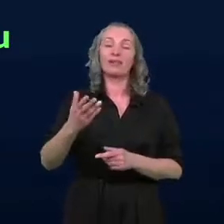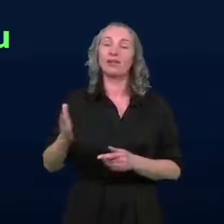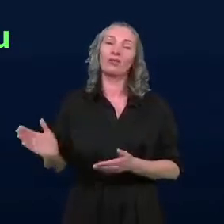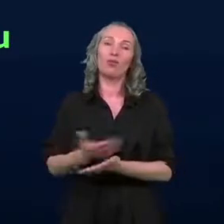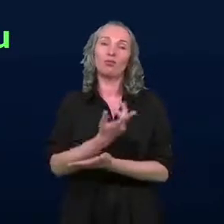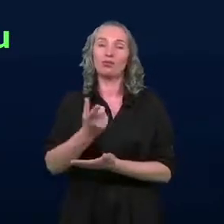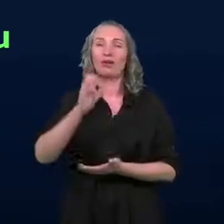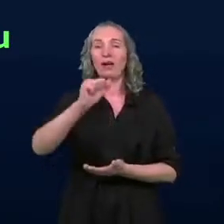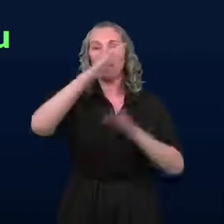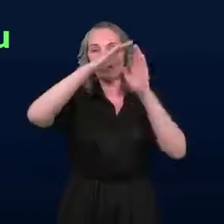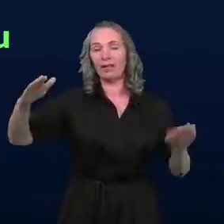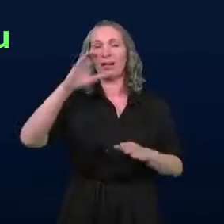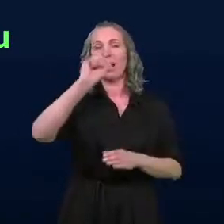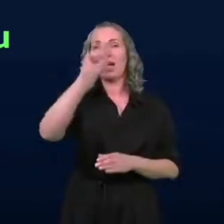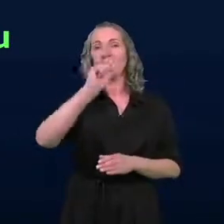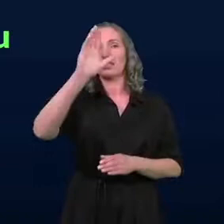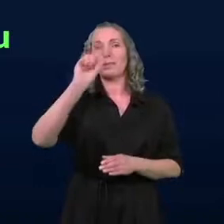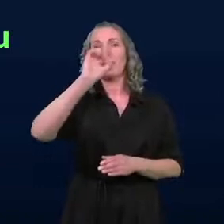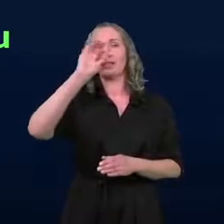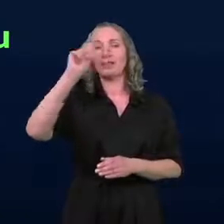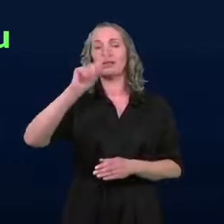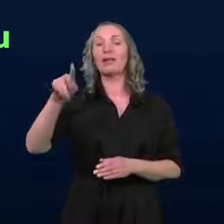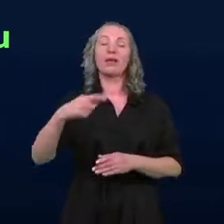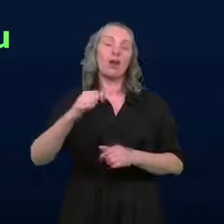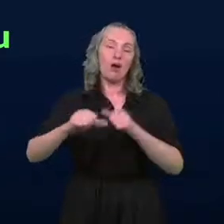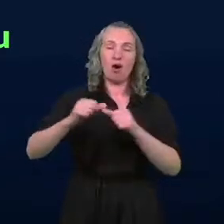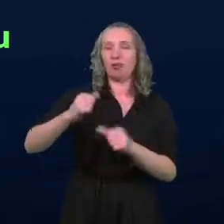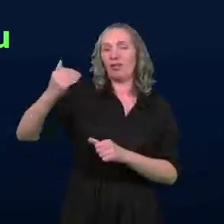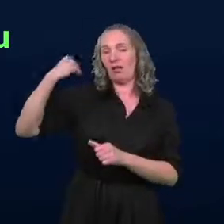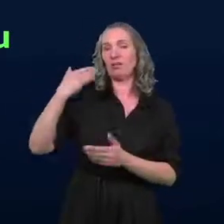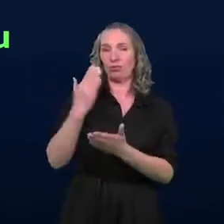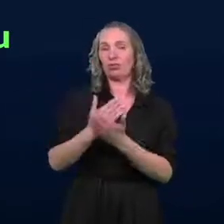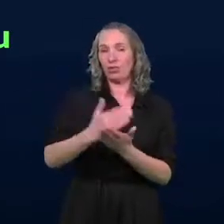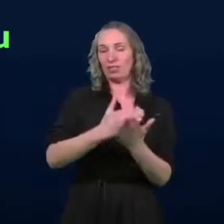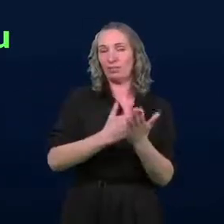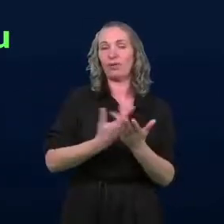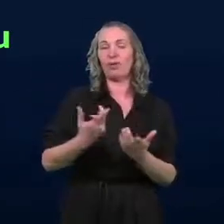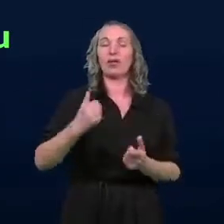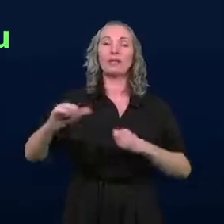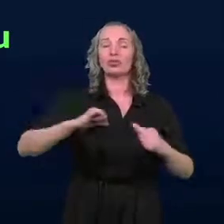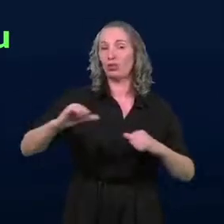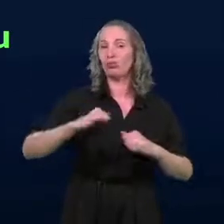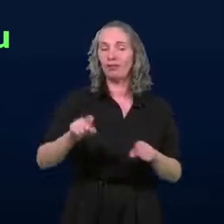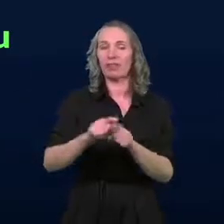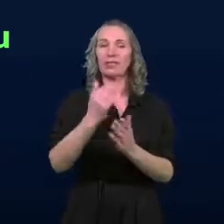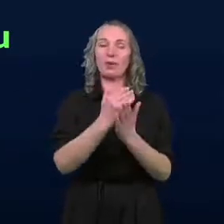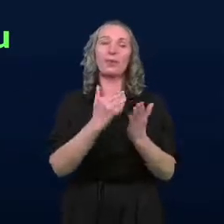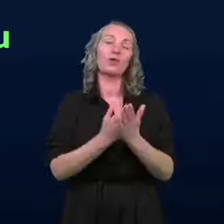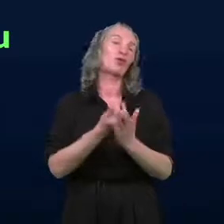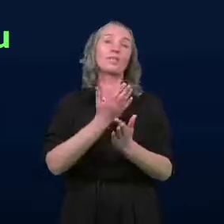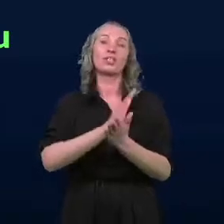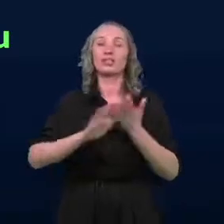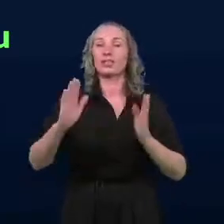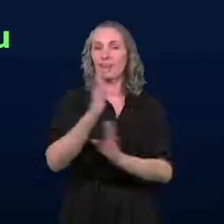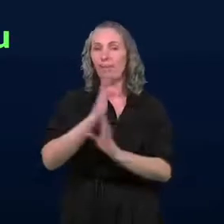azbestu. Od lat taki program funkcjonuje w naszym mieście. Wspomnę też o rządowym programie Czyste